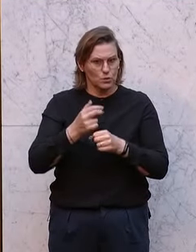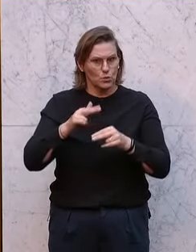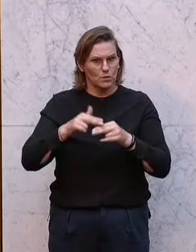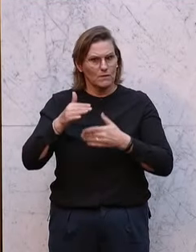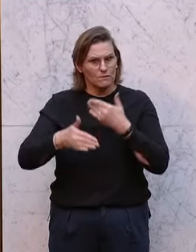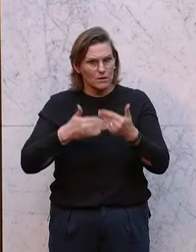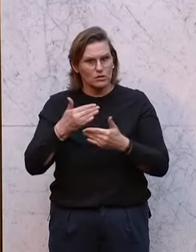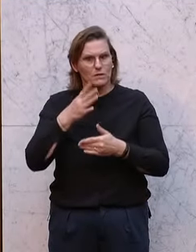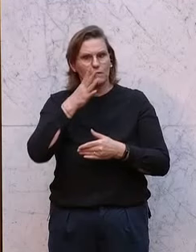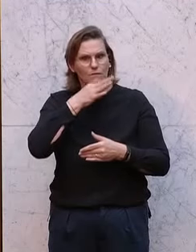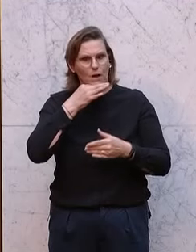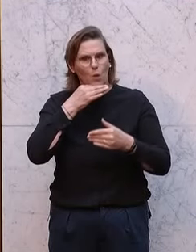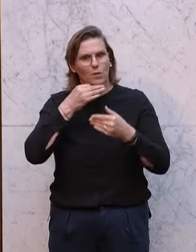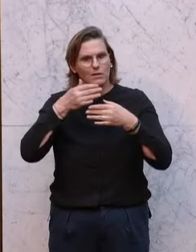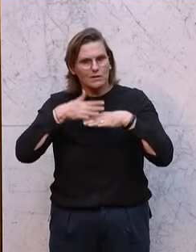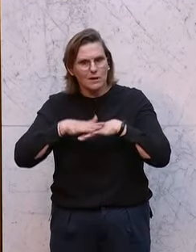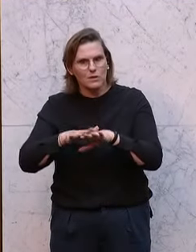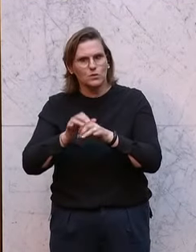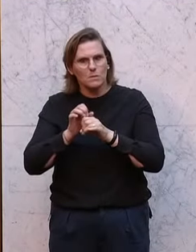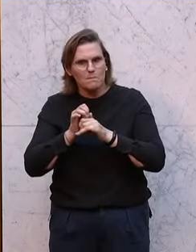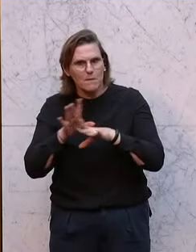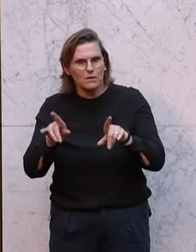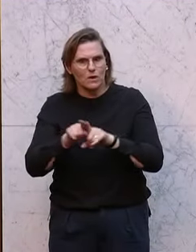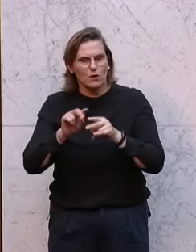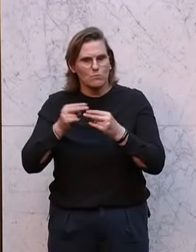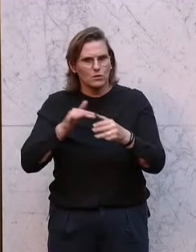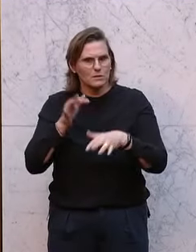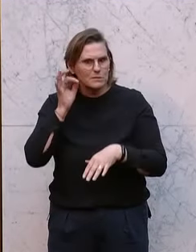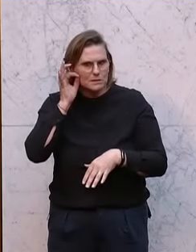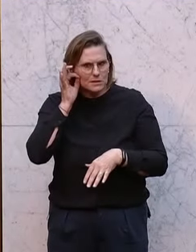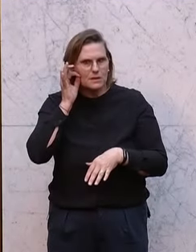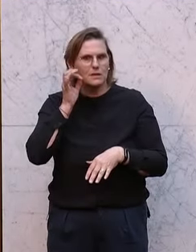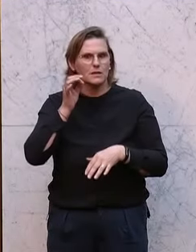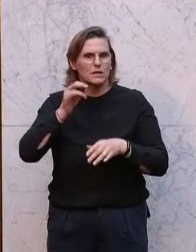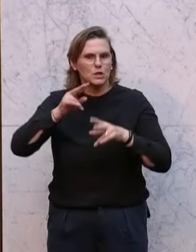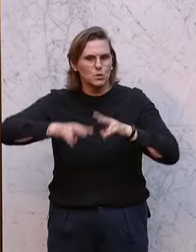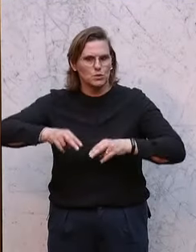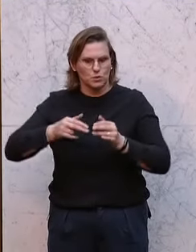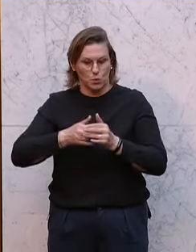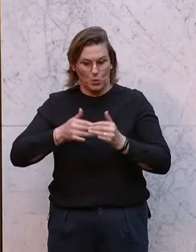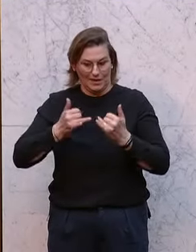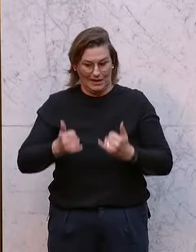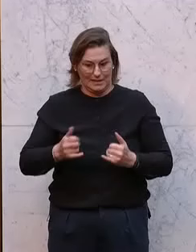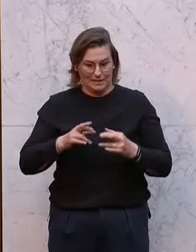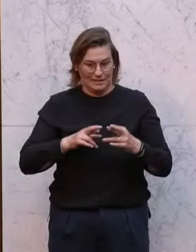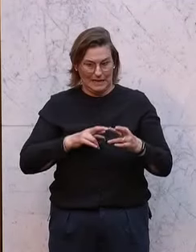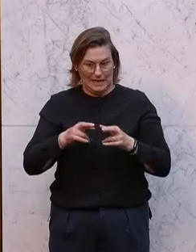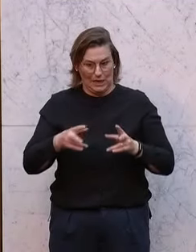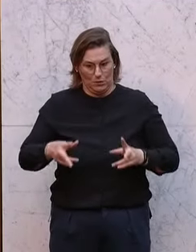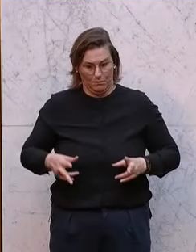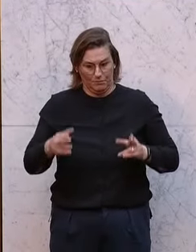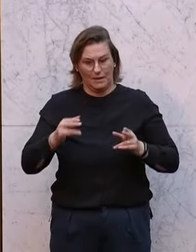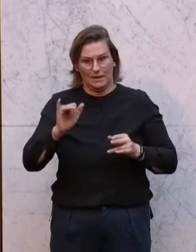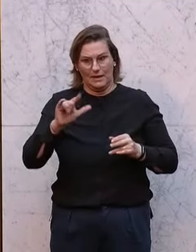Familie, Integration und Medien, sowie die Bundesministerin für Justiz, dem Nationalrat, noch in dieser Gesetzesperiode die Ratifizierung des